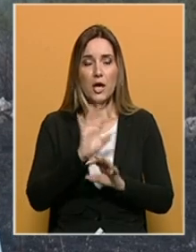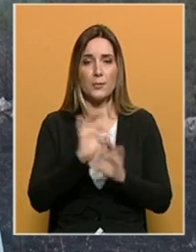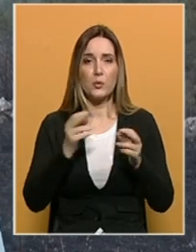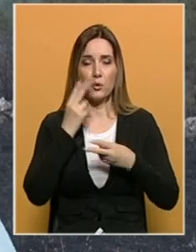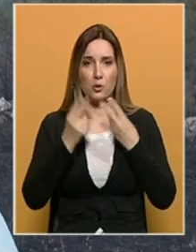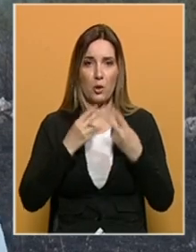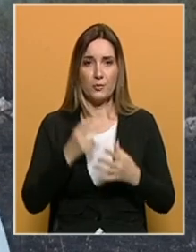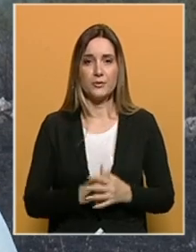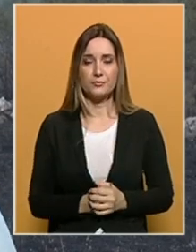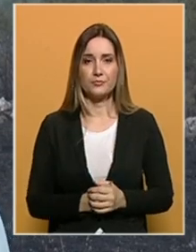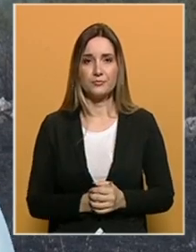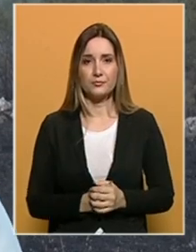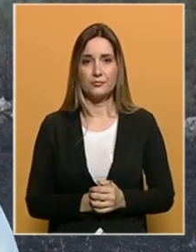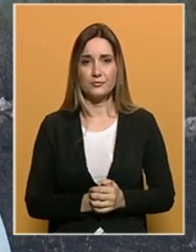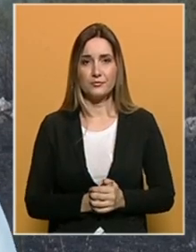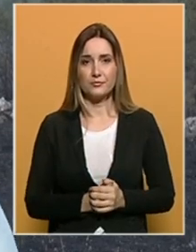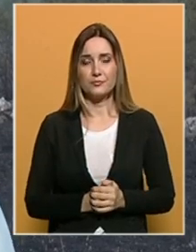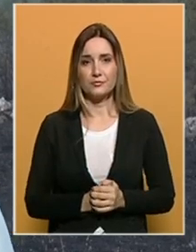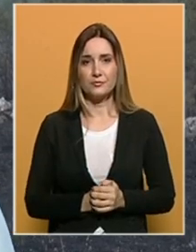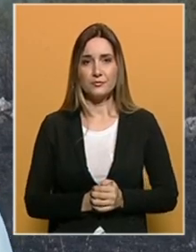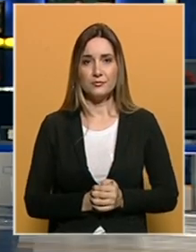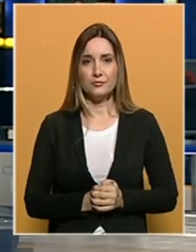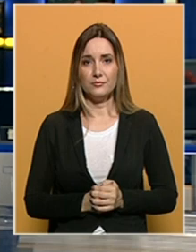kontrolom. Toliko za ovu ključenje.